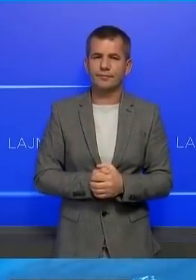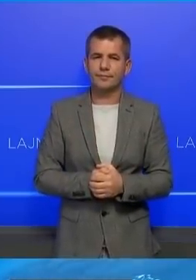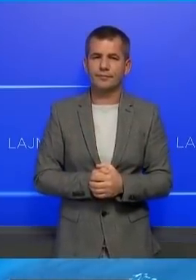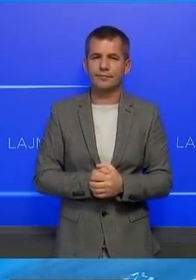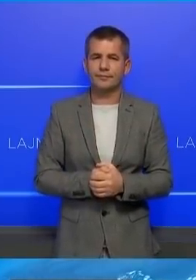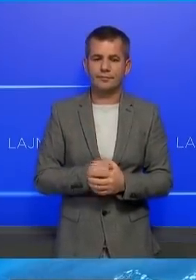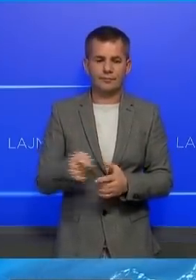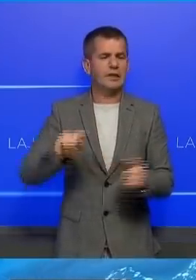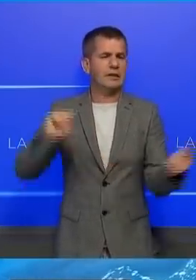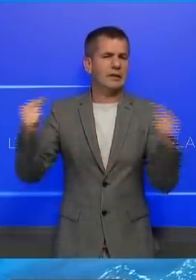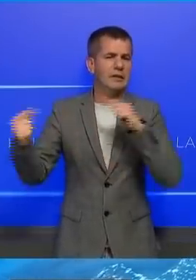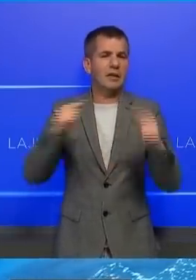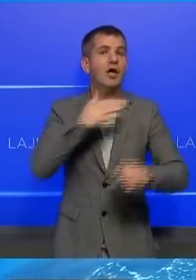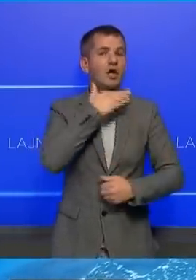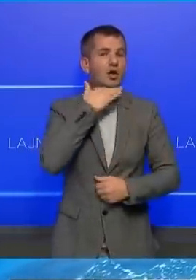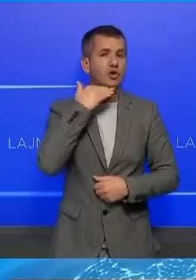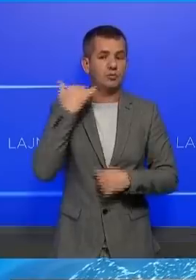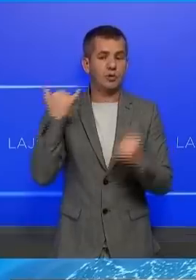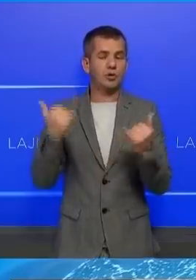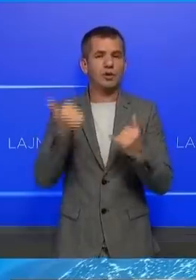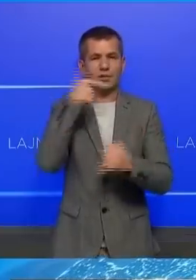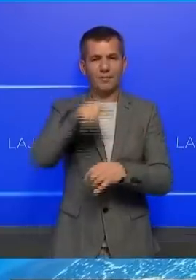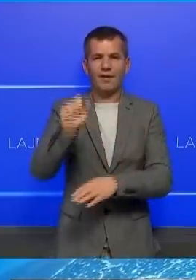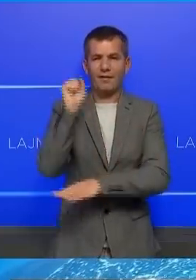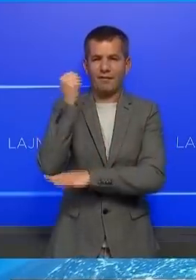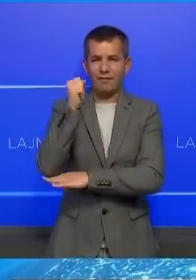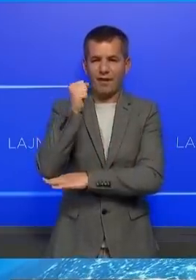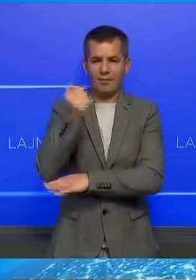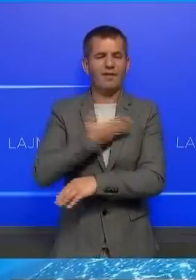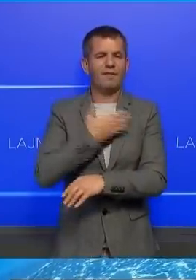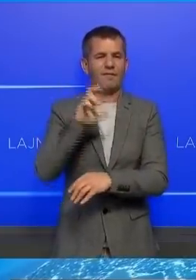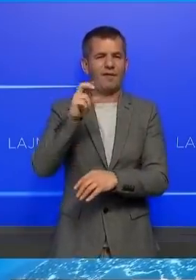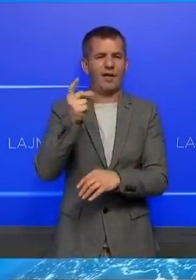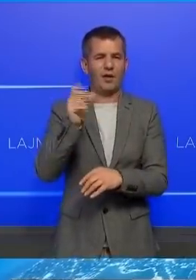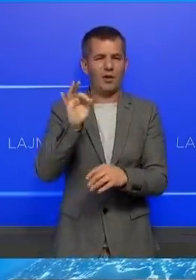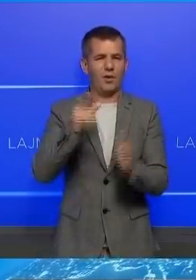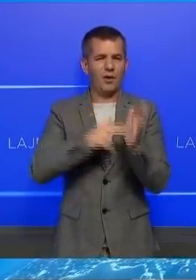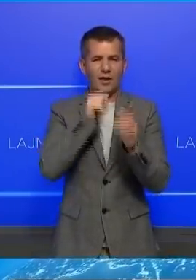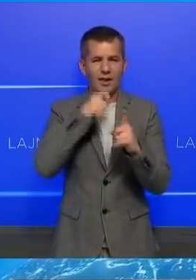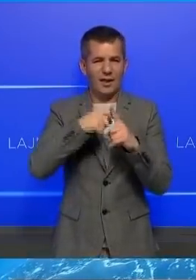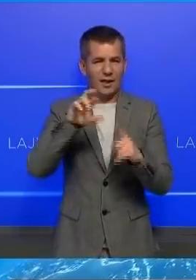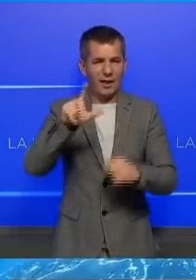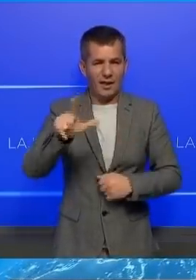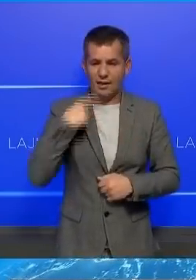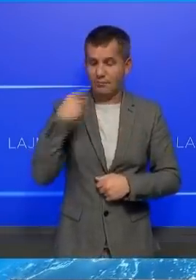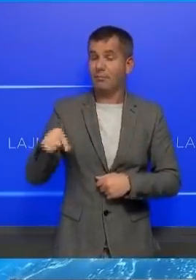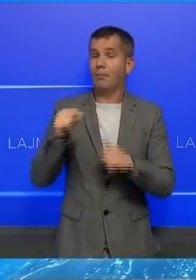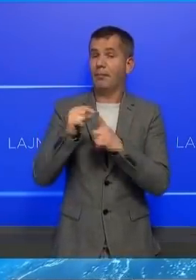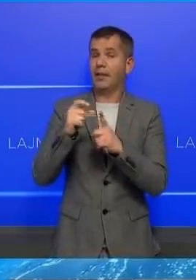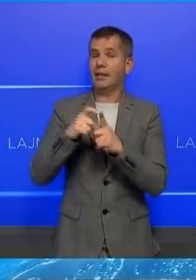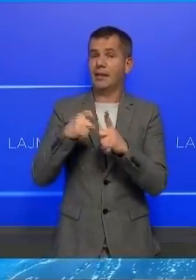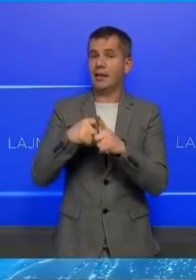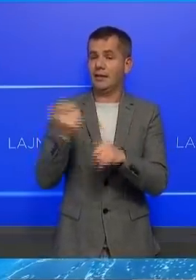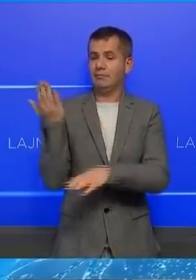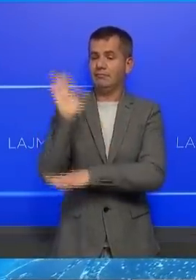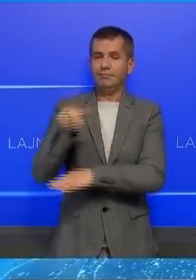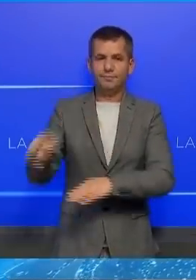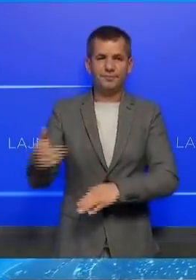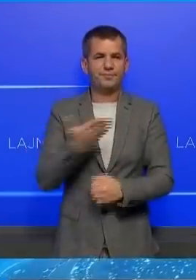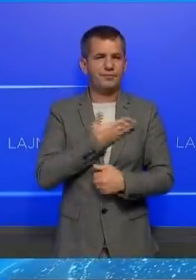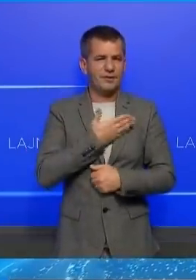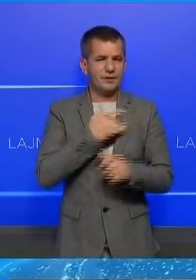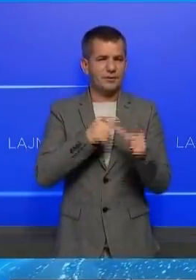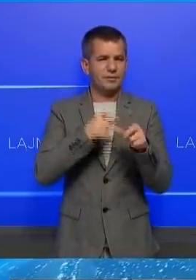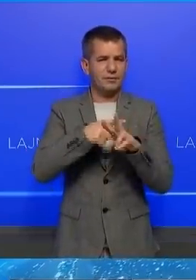Debata ashpër në kuvend patë edhe për fabriken e feronikerit. Deputeti nga ratët e Partisë Demokratikët të Kosovës Fera Tshala,